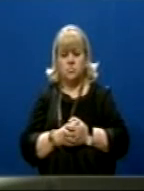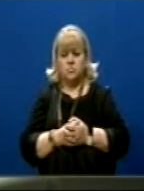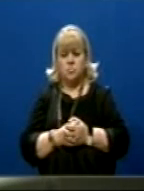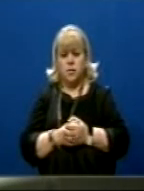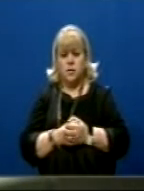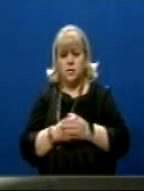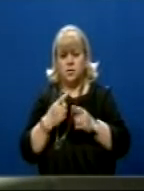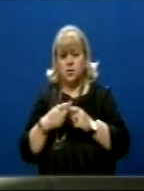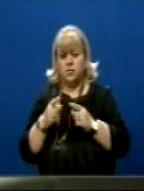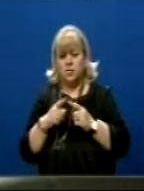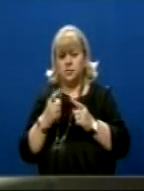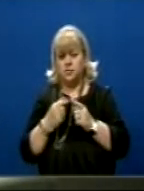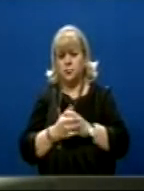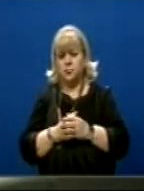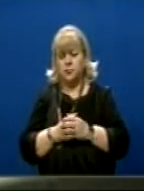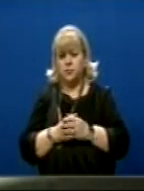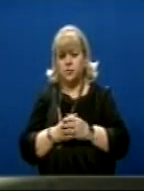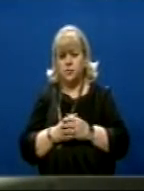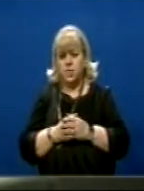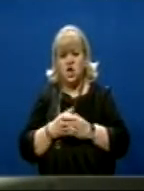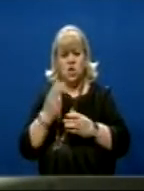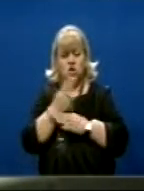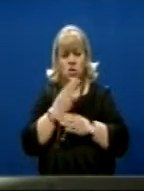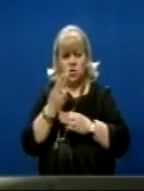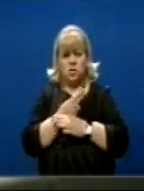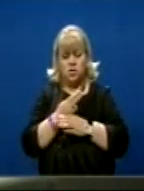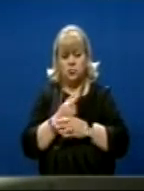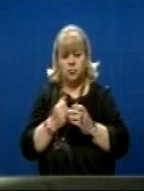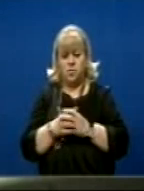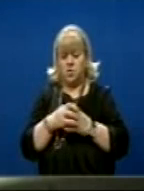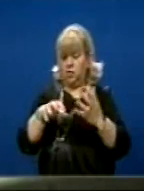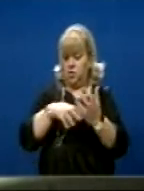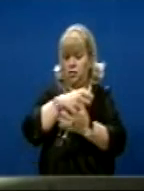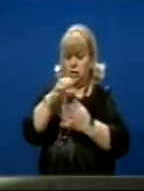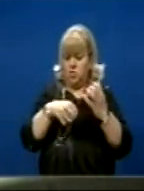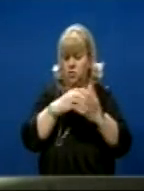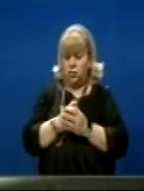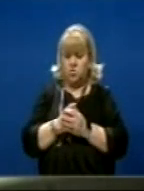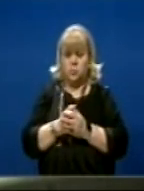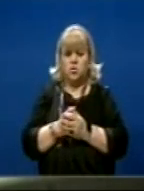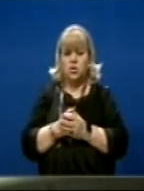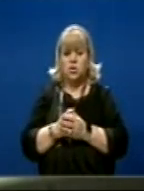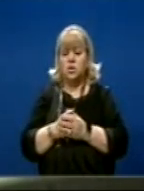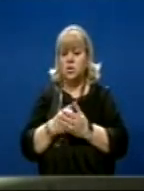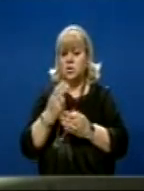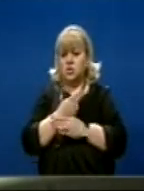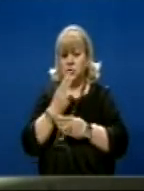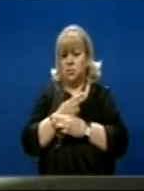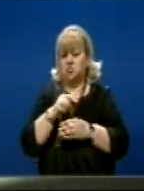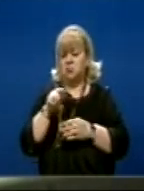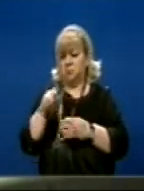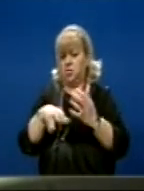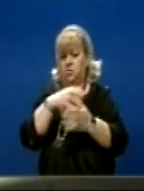Përsa i përket kolopsi shtetëror që po muj ka mëndodhë për i ksoj kategorie Unë mëndoj që kolopsi shtetëror dhëtë vjen nga korupcioni